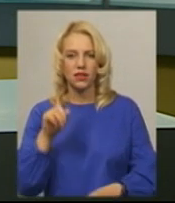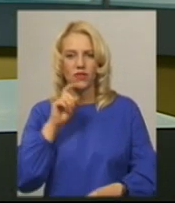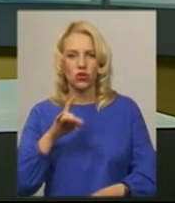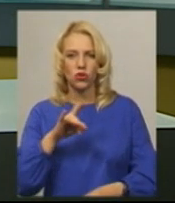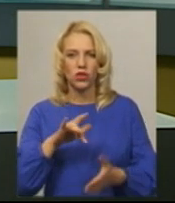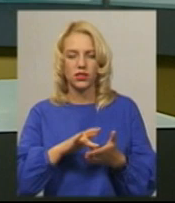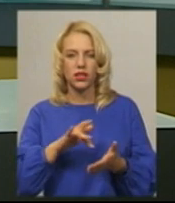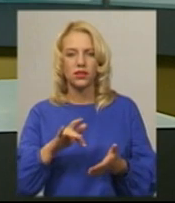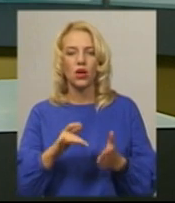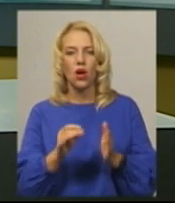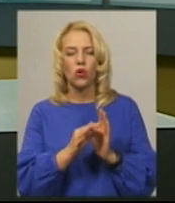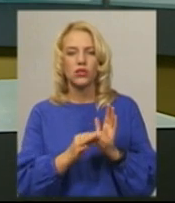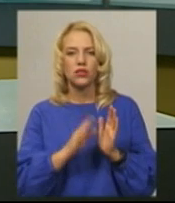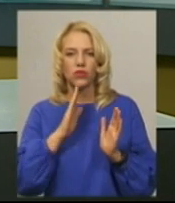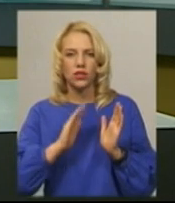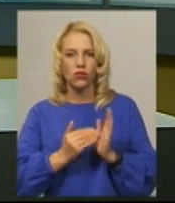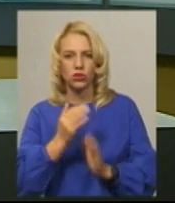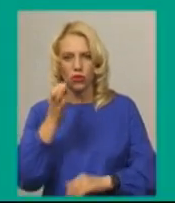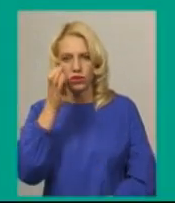центру оцінювання якості освіти.